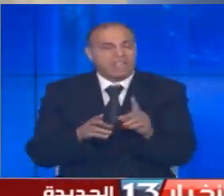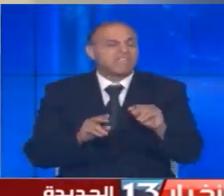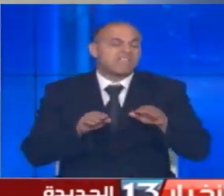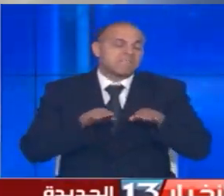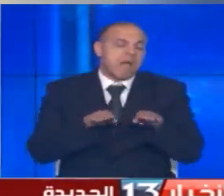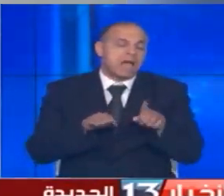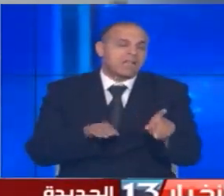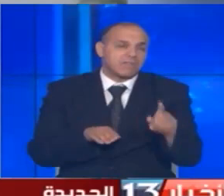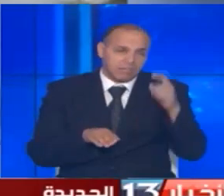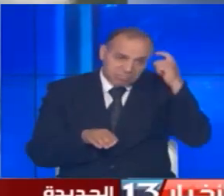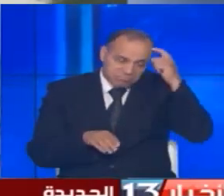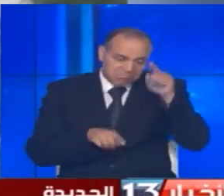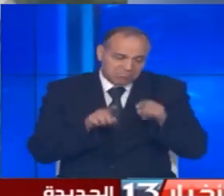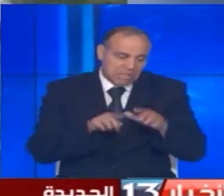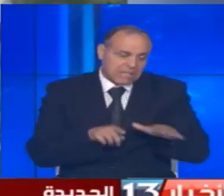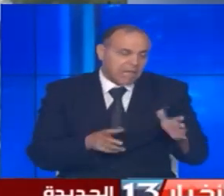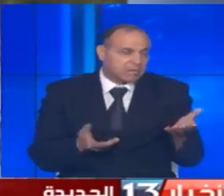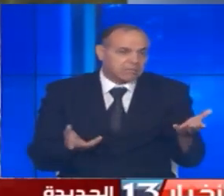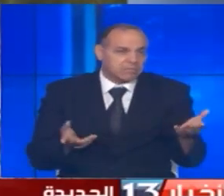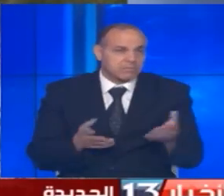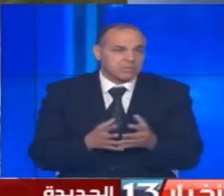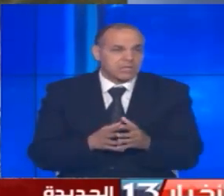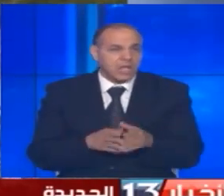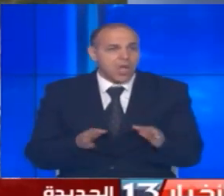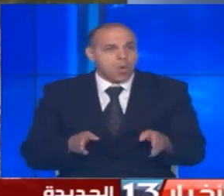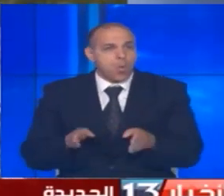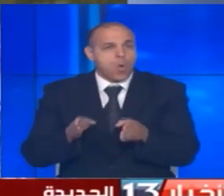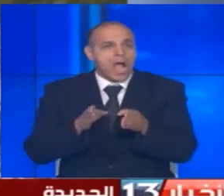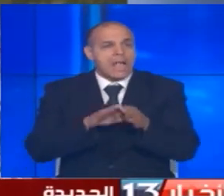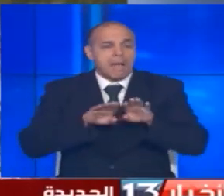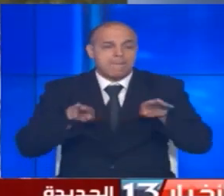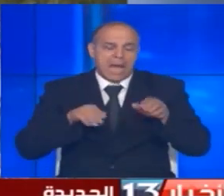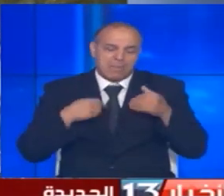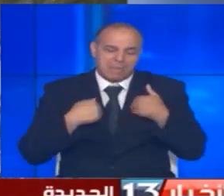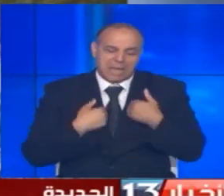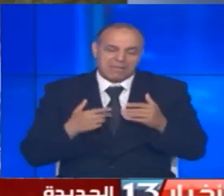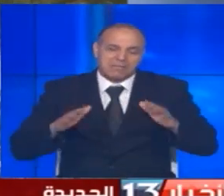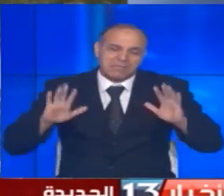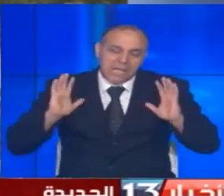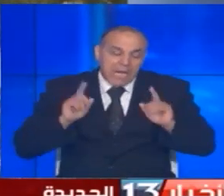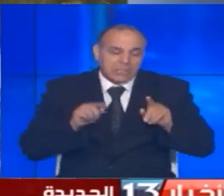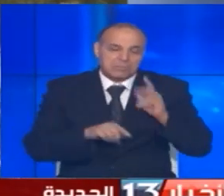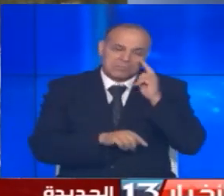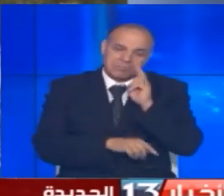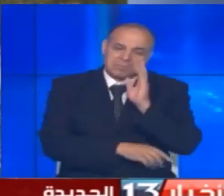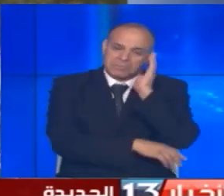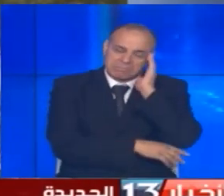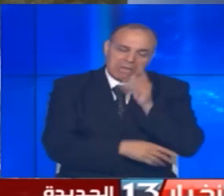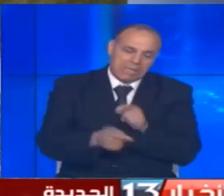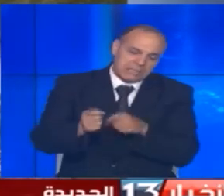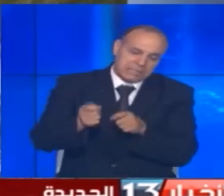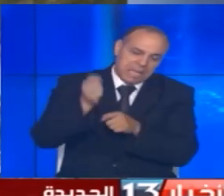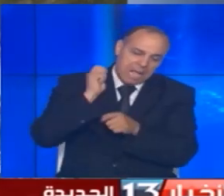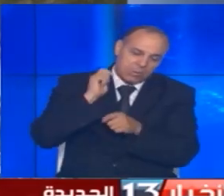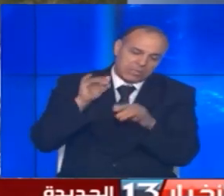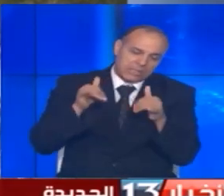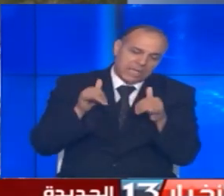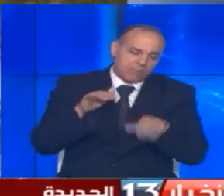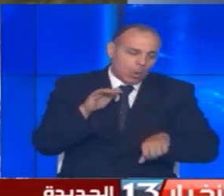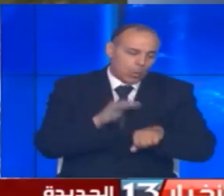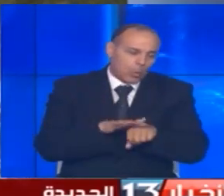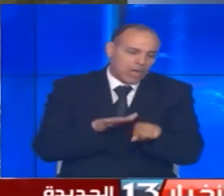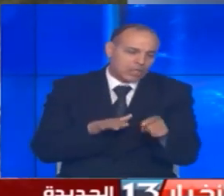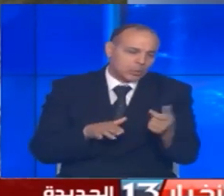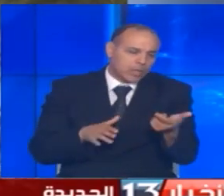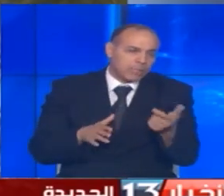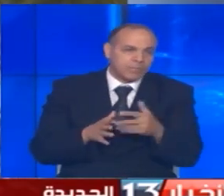في نظر البعض منهم الوادي أذي عبارة البحر متاعنا نحن نجيوا لهنية ياما نستادوا نبقوا نكاوروا لهنية